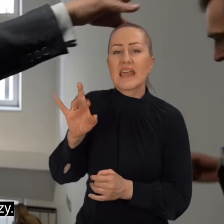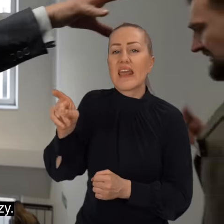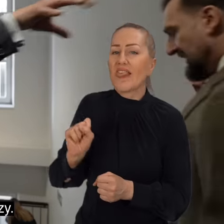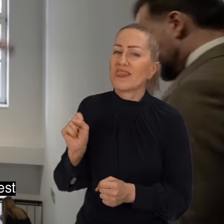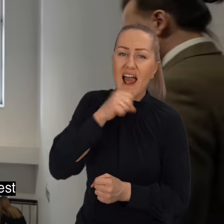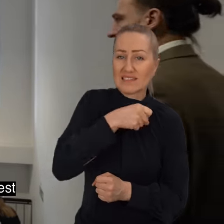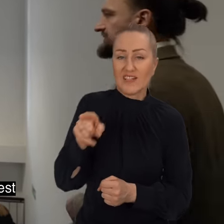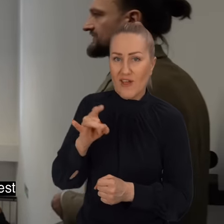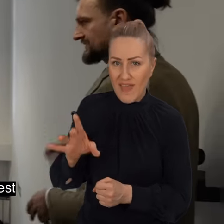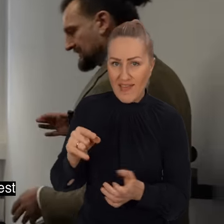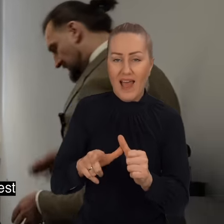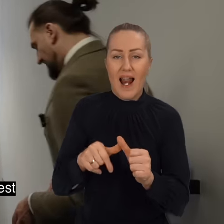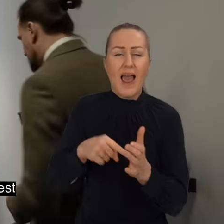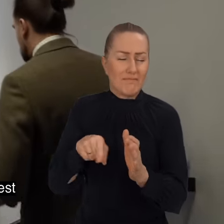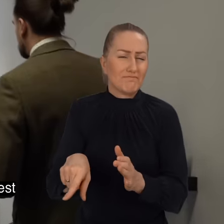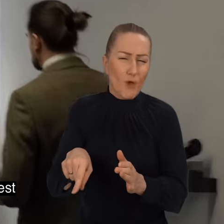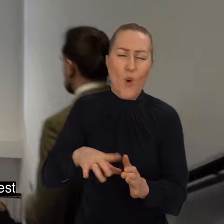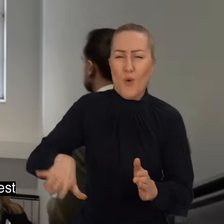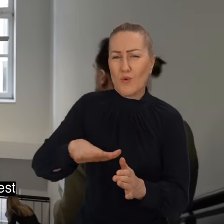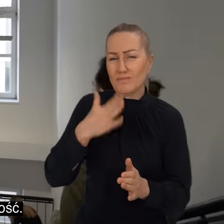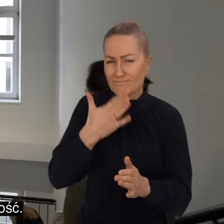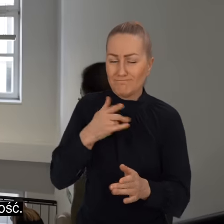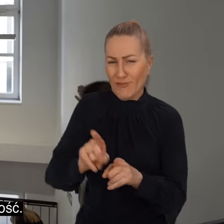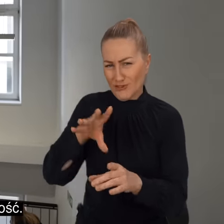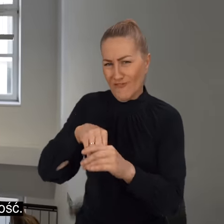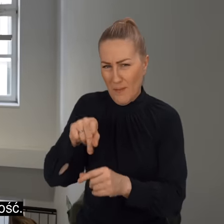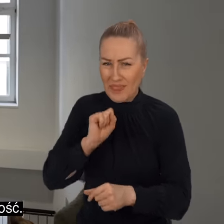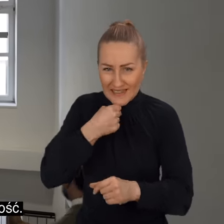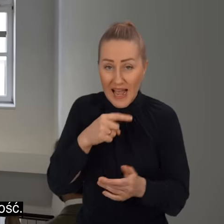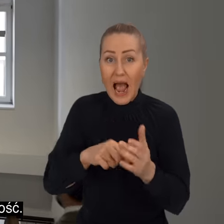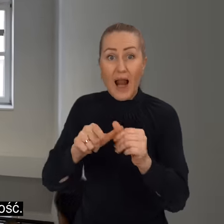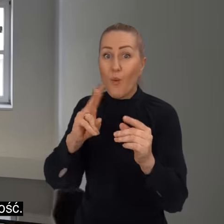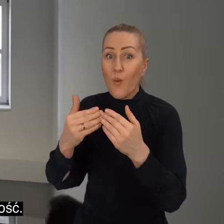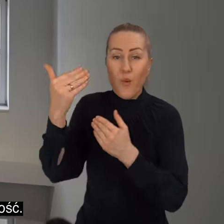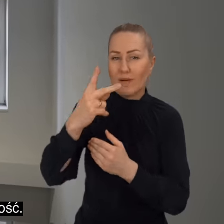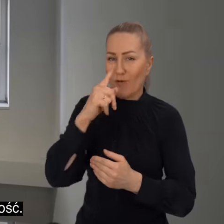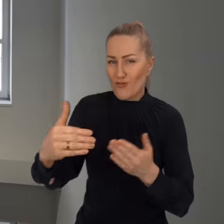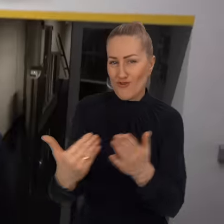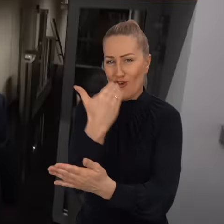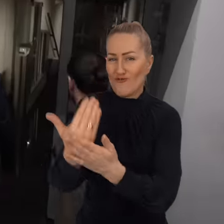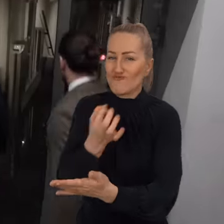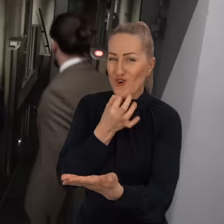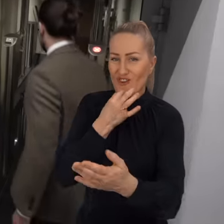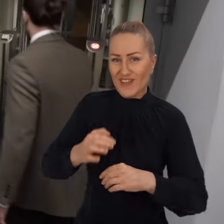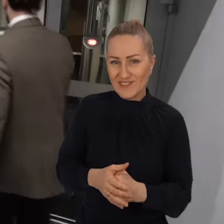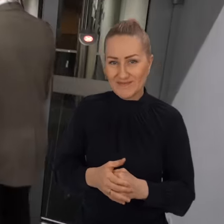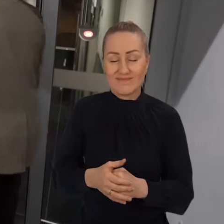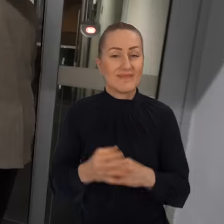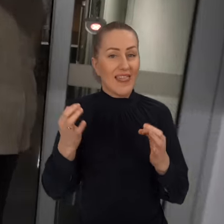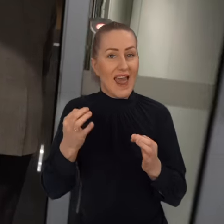Gień jest chyba najstarszy. Gień jest najstarszy, więc to jest jeden z najstarszych, a ułączymy się nowoczesność. Tu wchodzimy